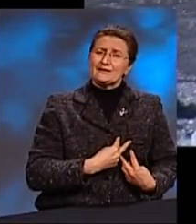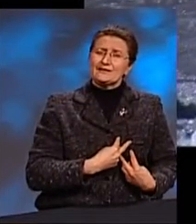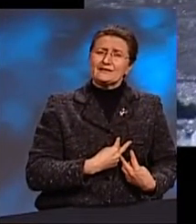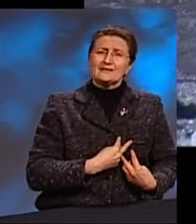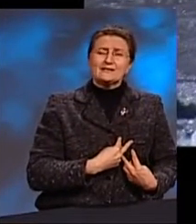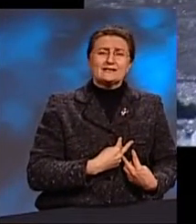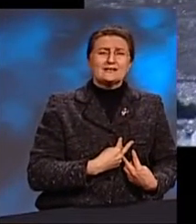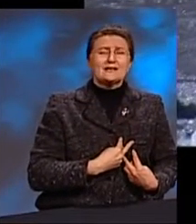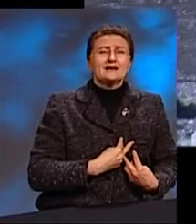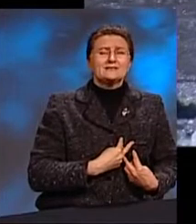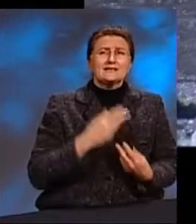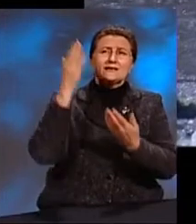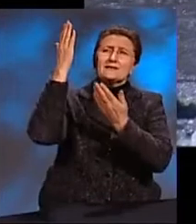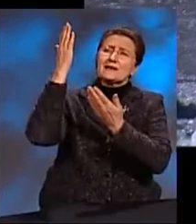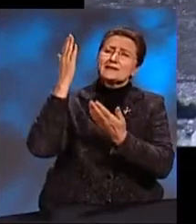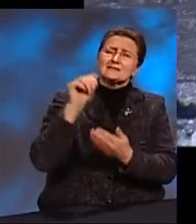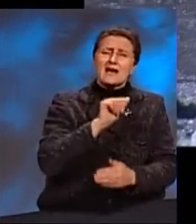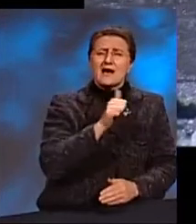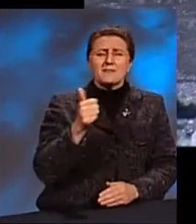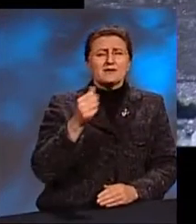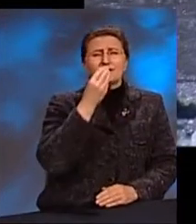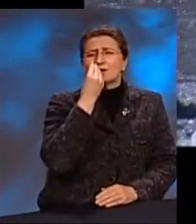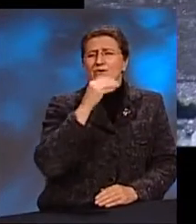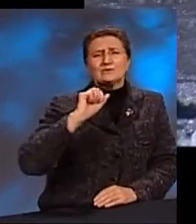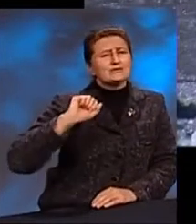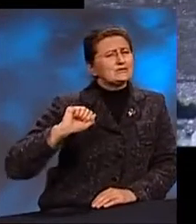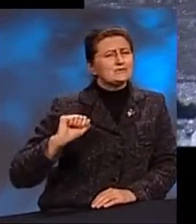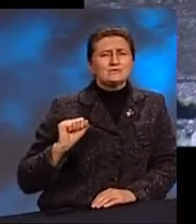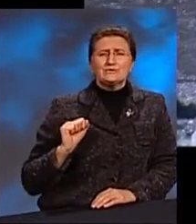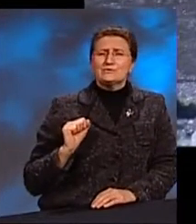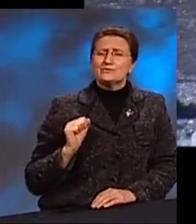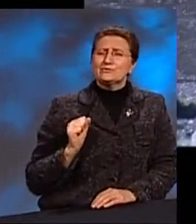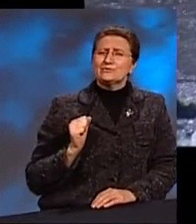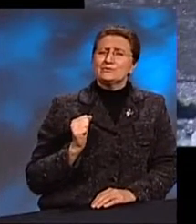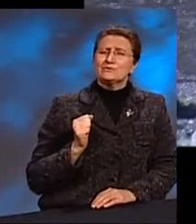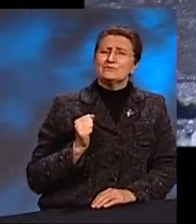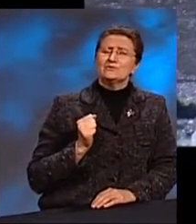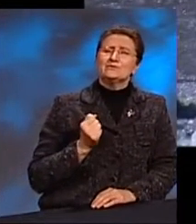И приди, как самый лучший друг